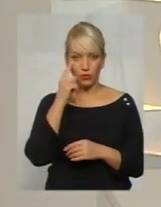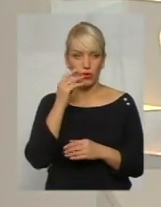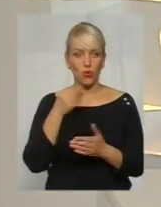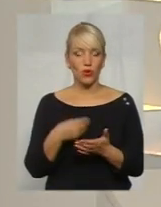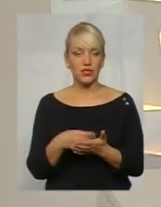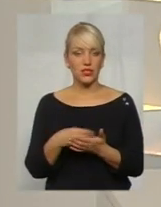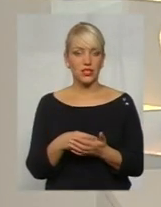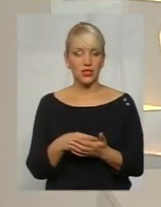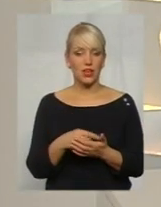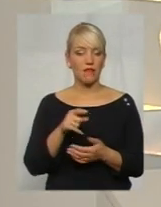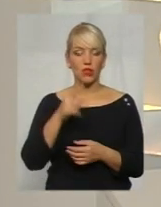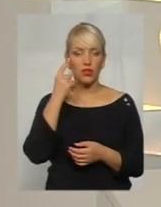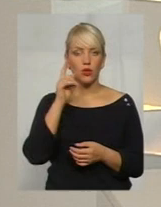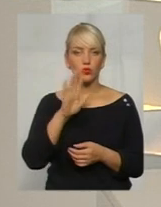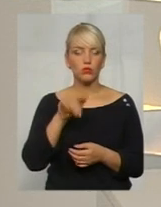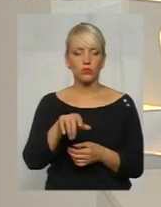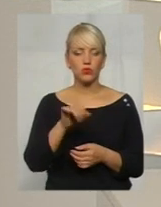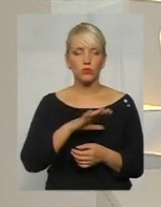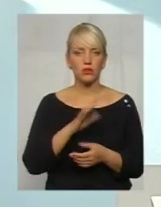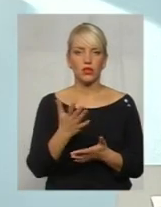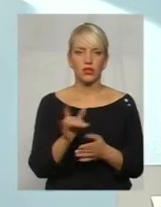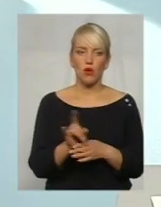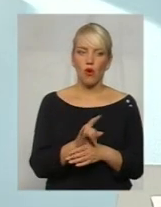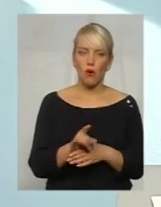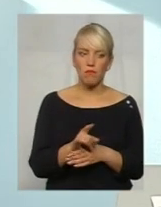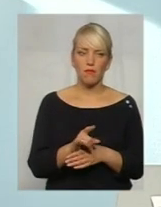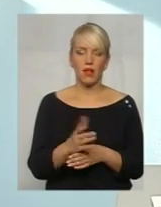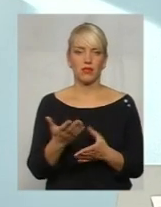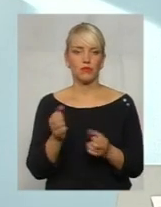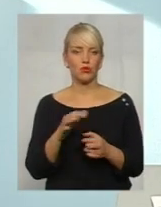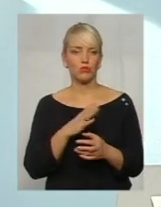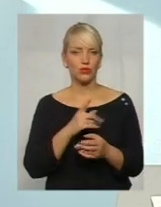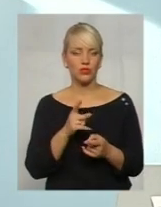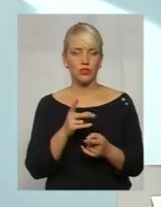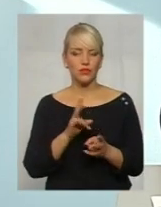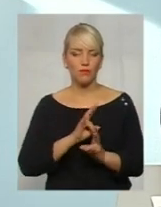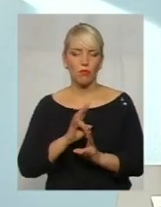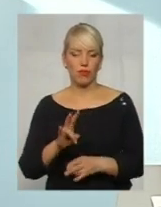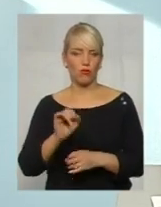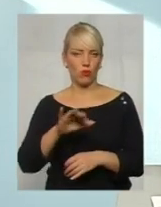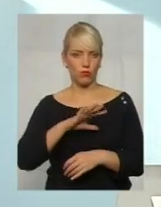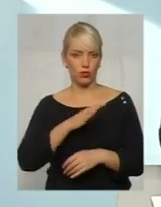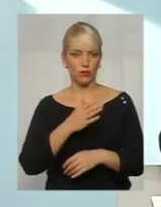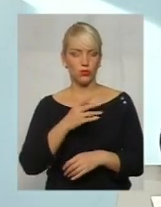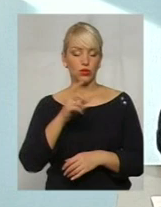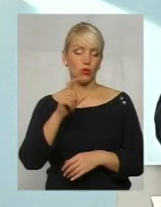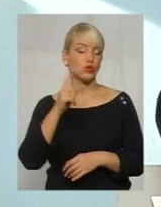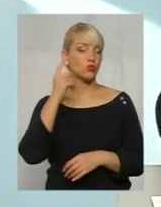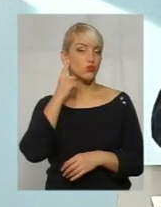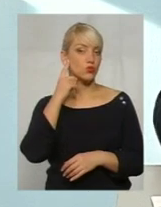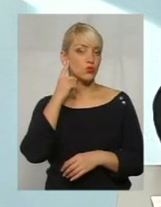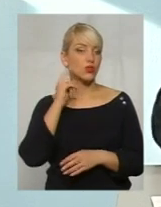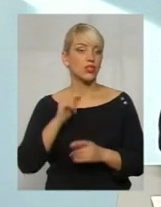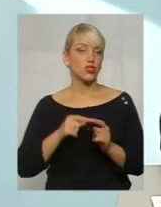не думає, що там може бути якийсь обман, чи буде підвох, якийсь є в цій ситуації. Просто людина собі чує і через